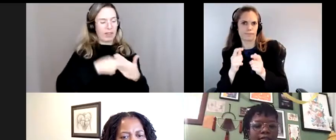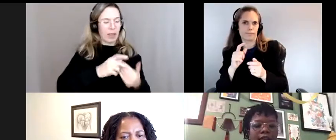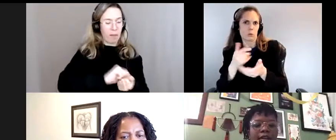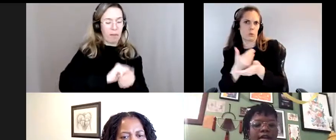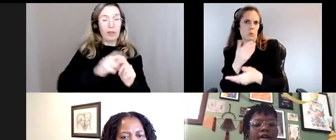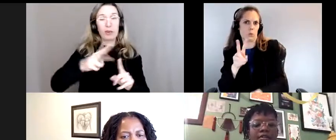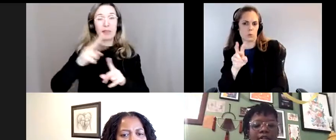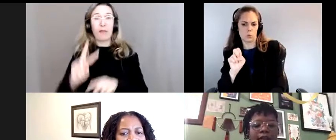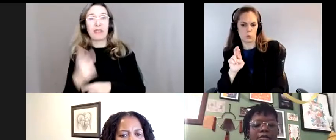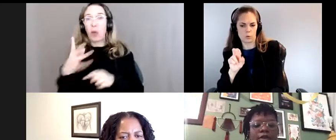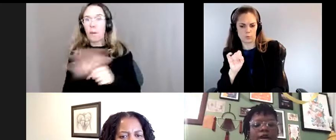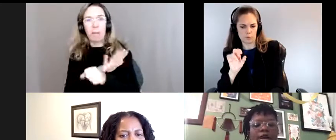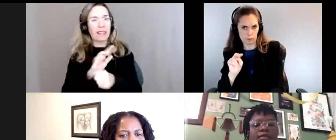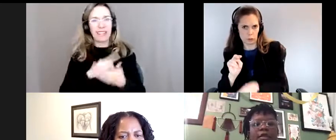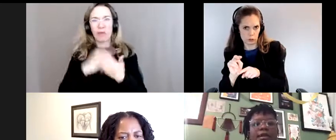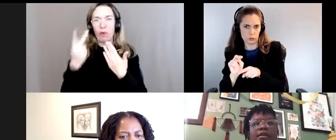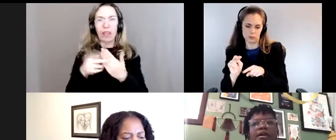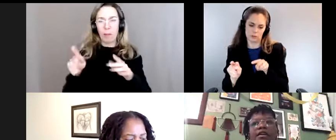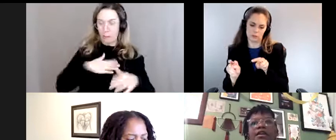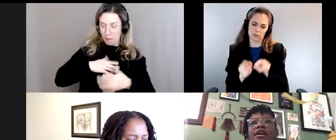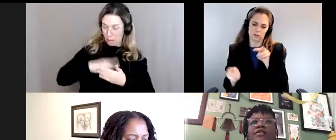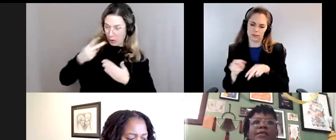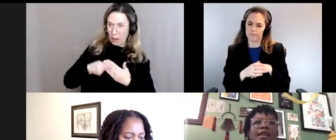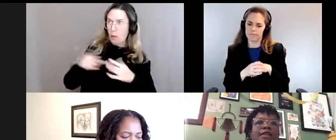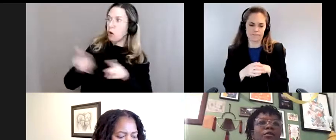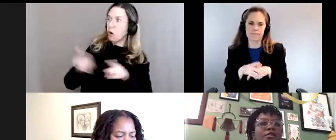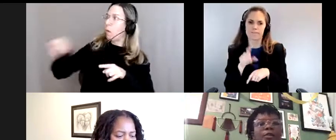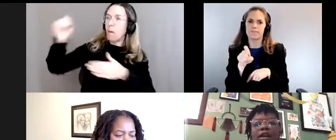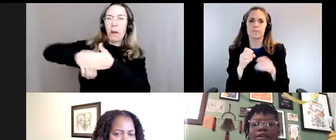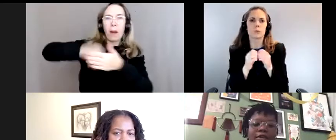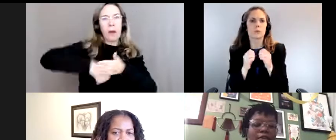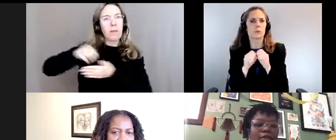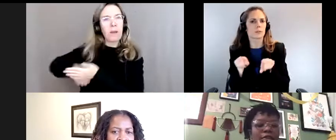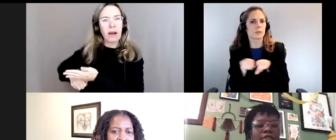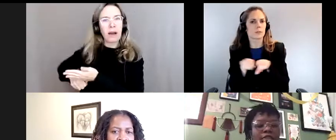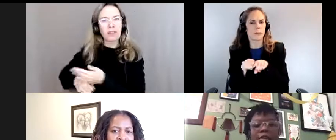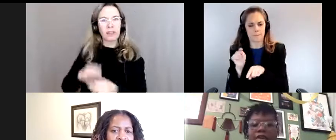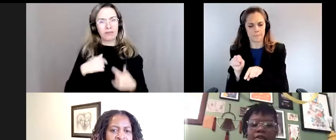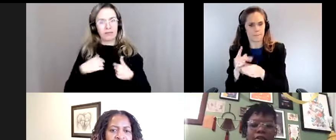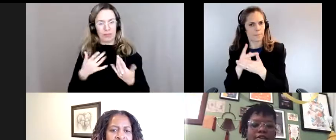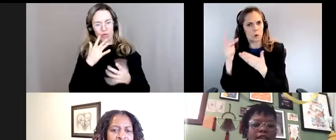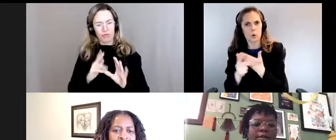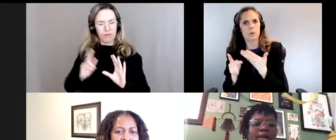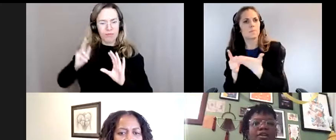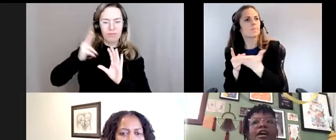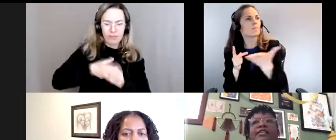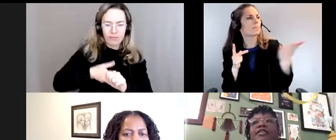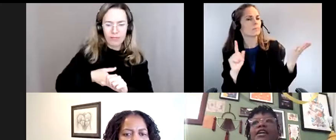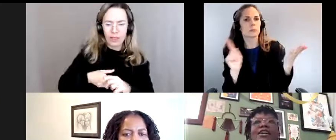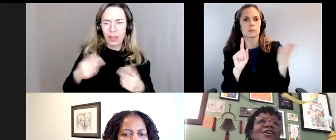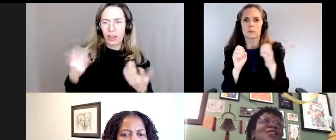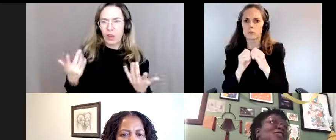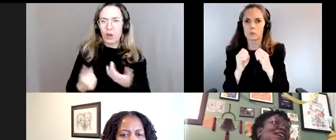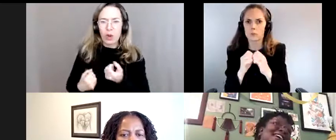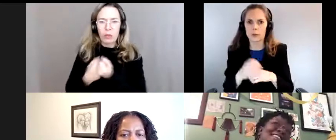n'y a pas assez de programmes comme le nôtre. Et souvent, lorsqu'on nous demande de faire partie de quelque chose qui va vous supporter, vous